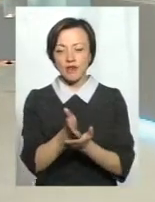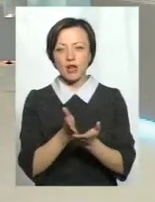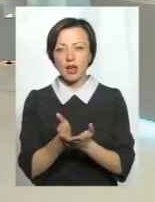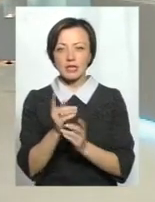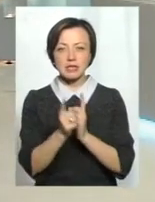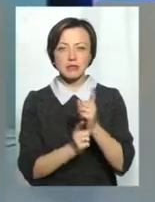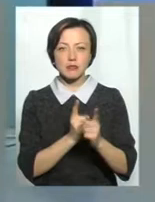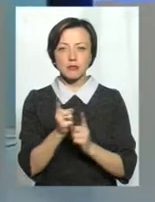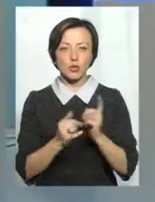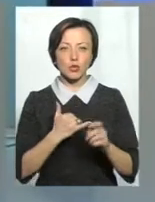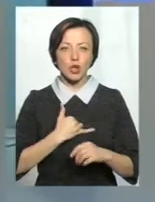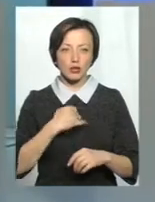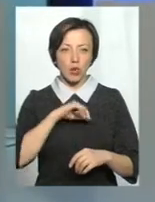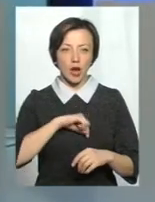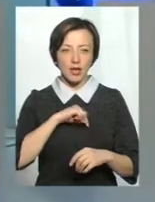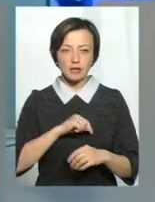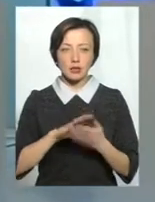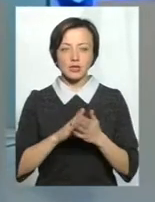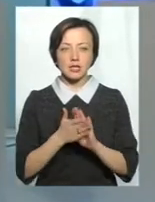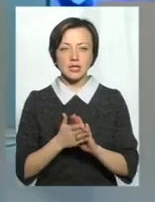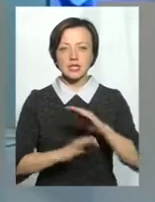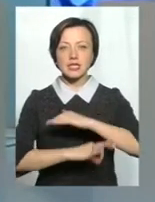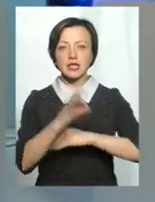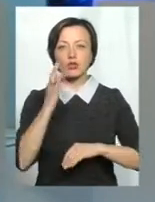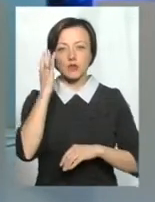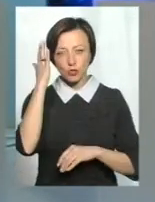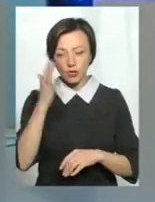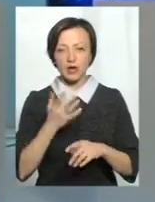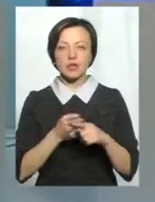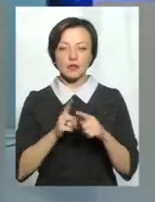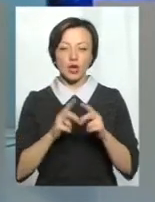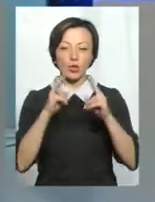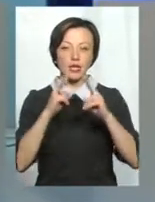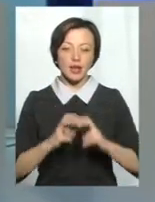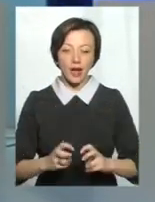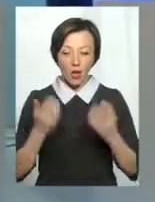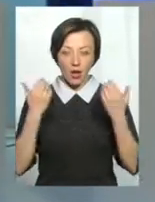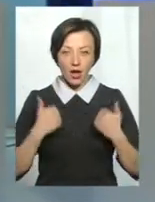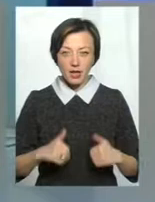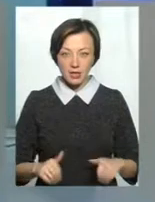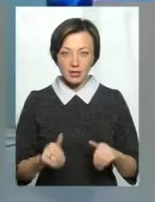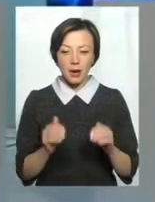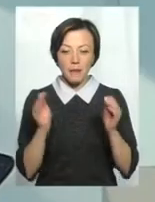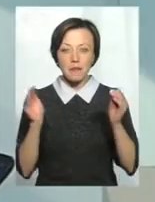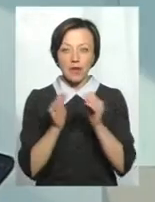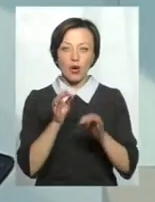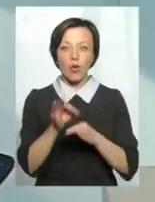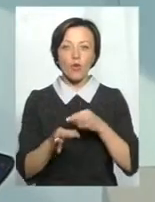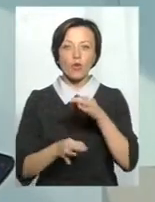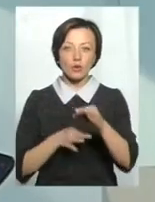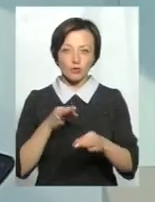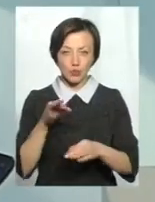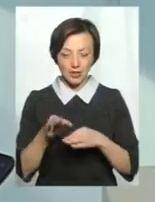змін у нашому організмі з позиції східної філософії. І вона розглядає організм як мікрокосмос в системі